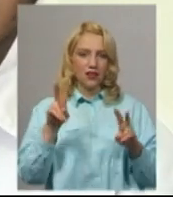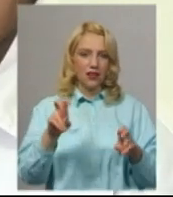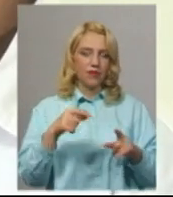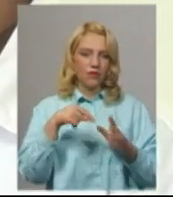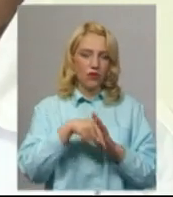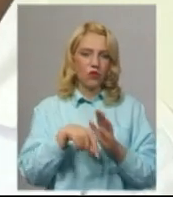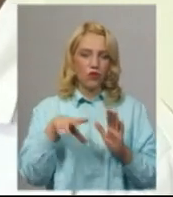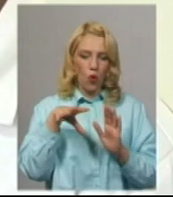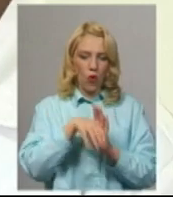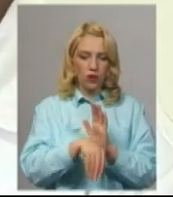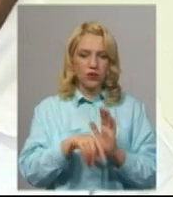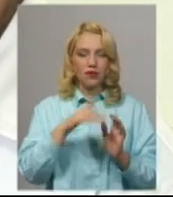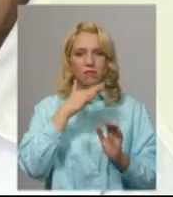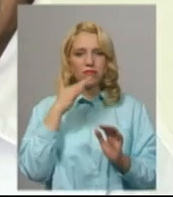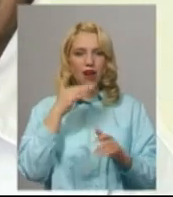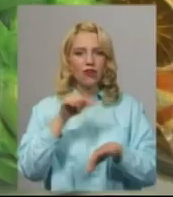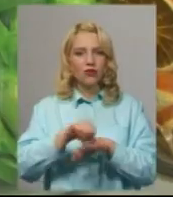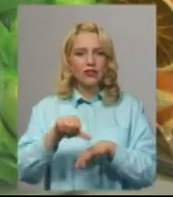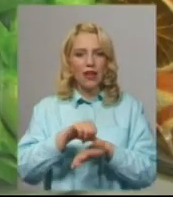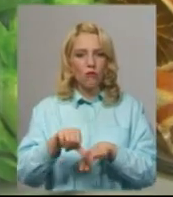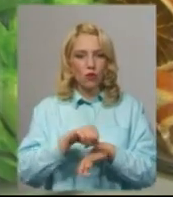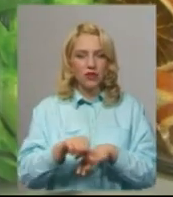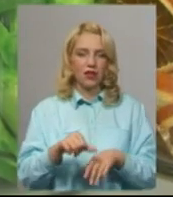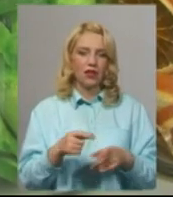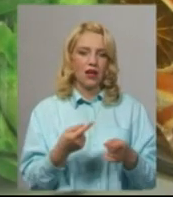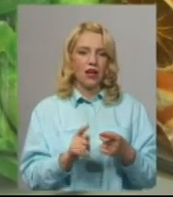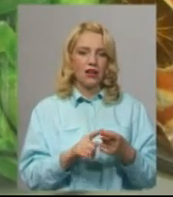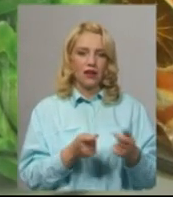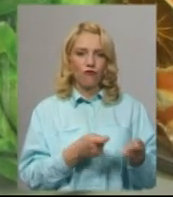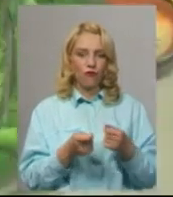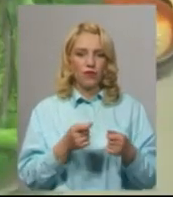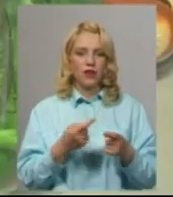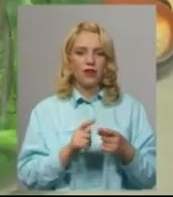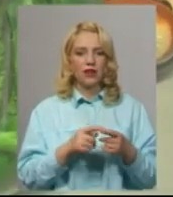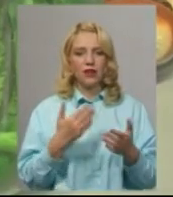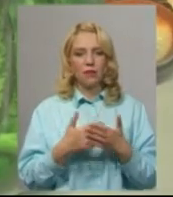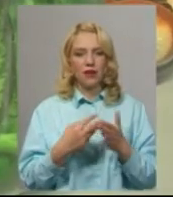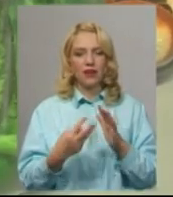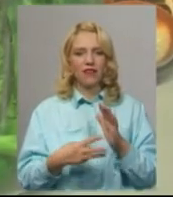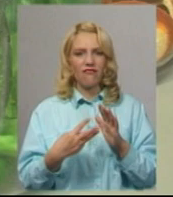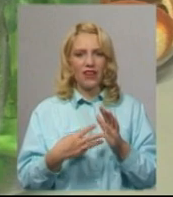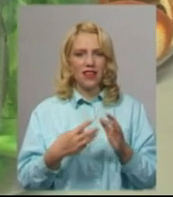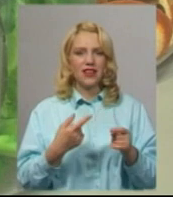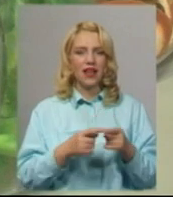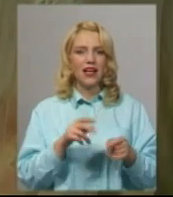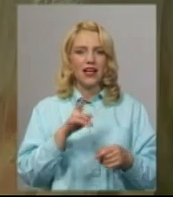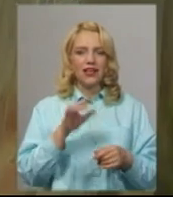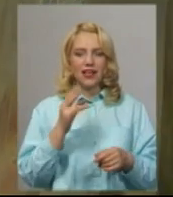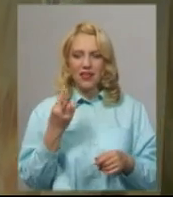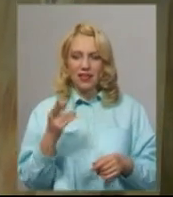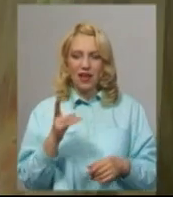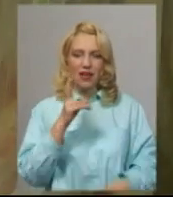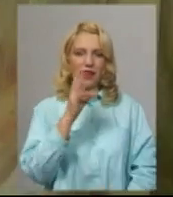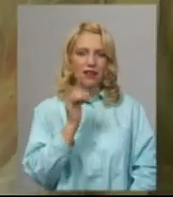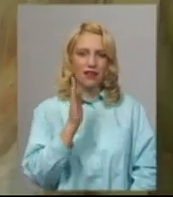входить дуже багато заморських фруктів, таких як вялено, наприклад, диня, ківі, банан,